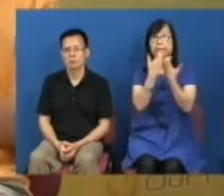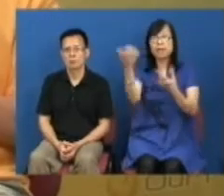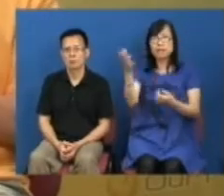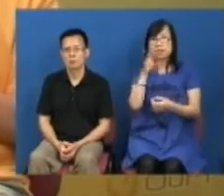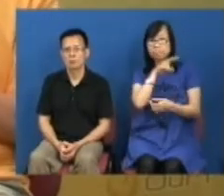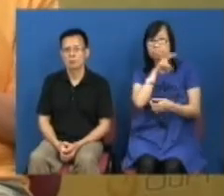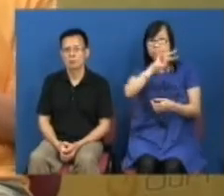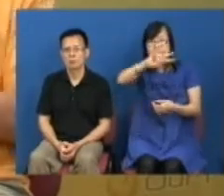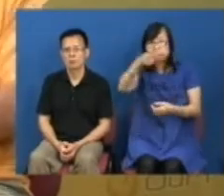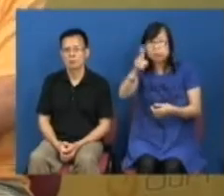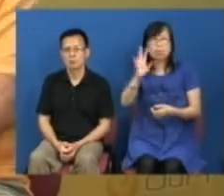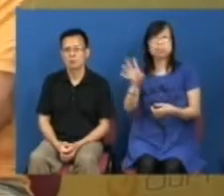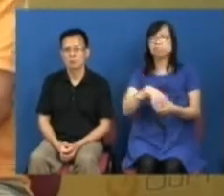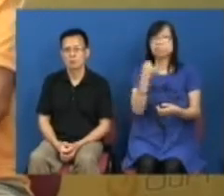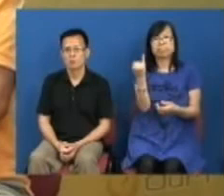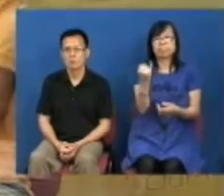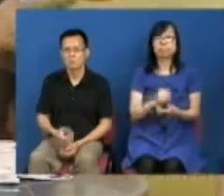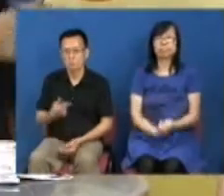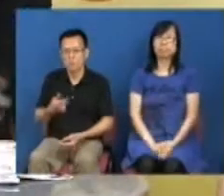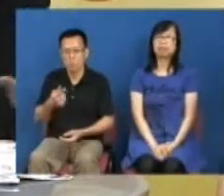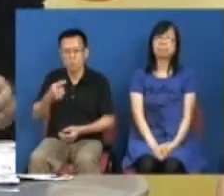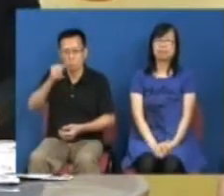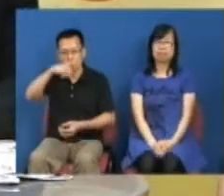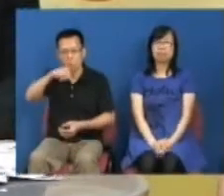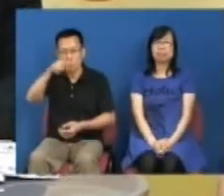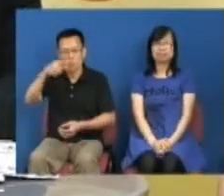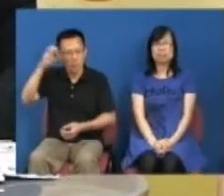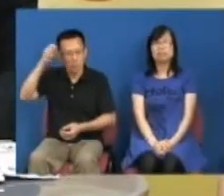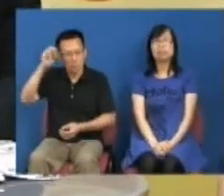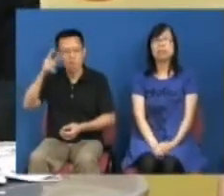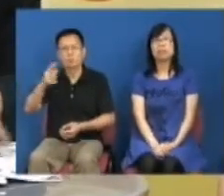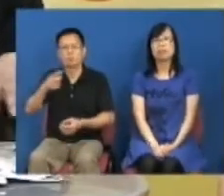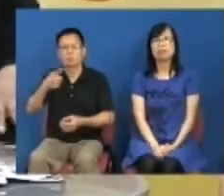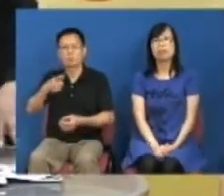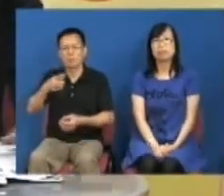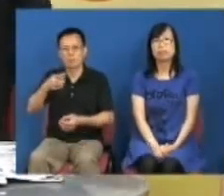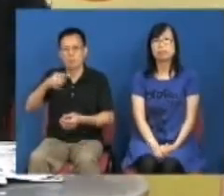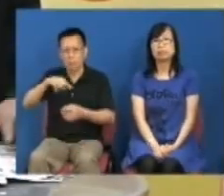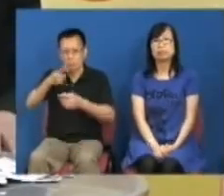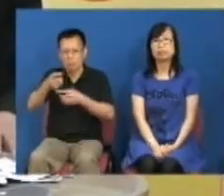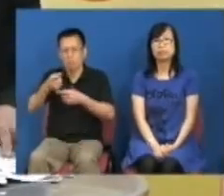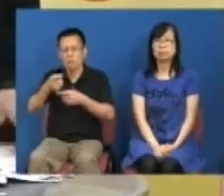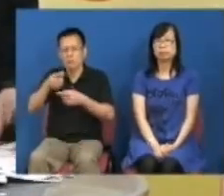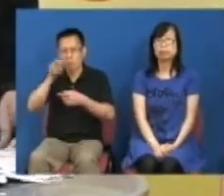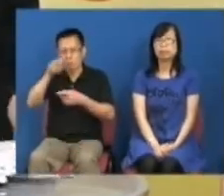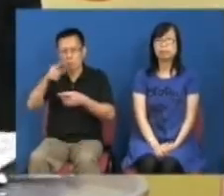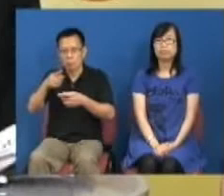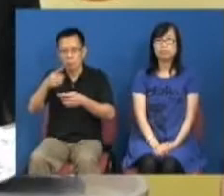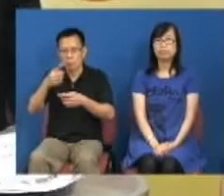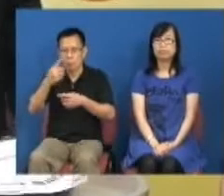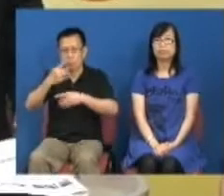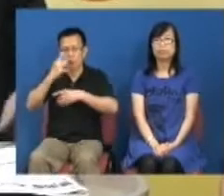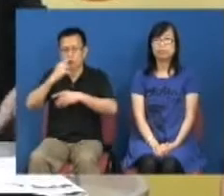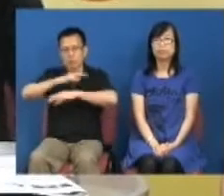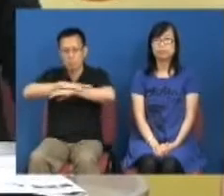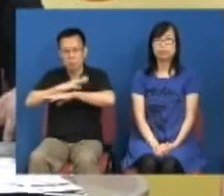移了视线这不是好事我也同意你的想法但另一方面你看到我们今次主流媒体的标题全部